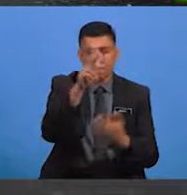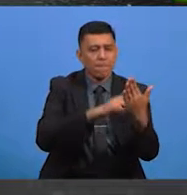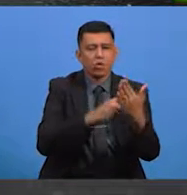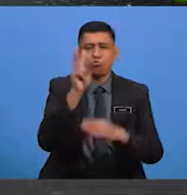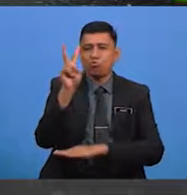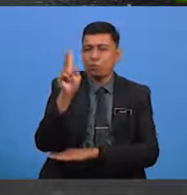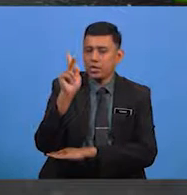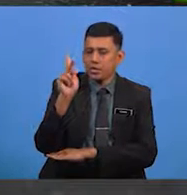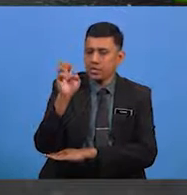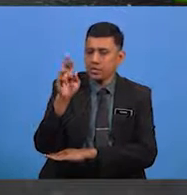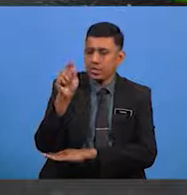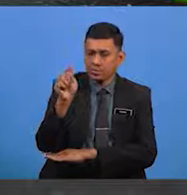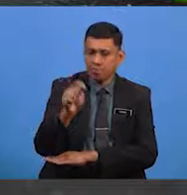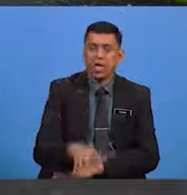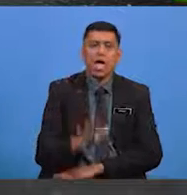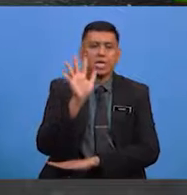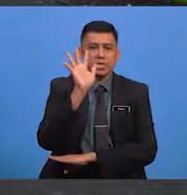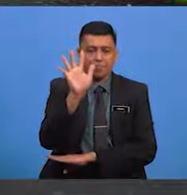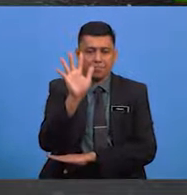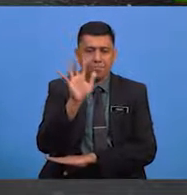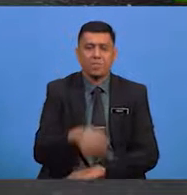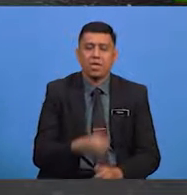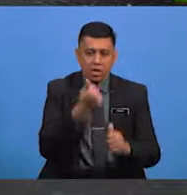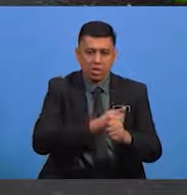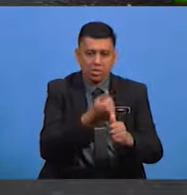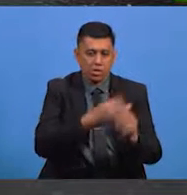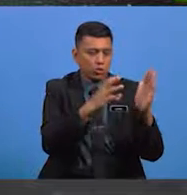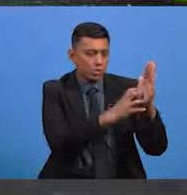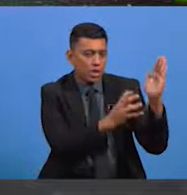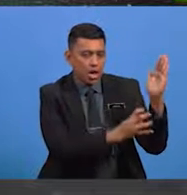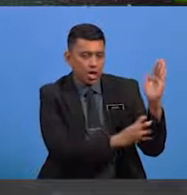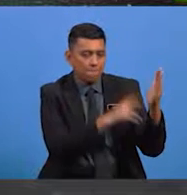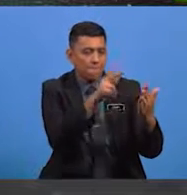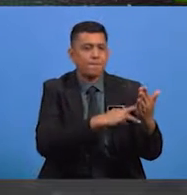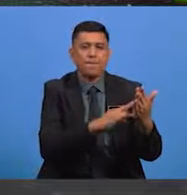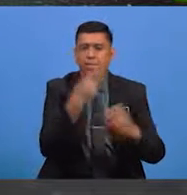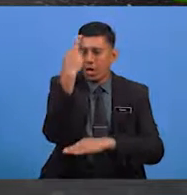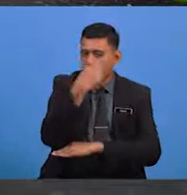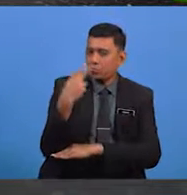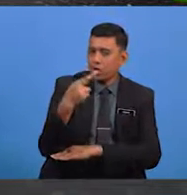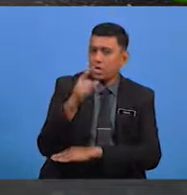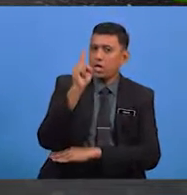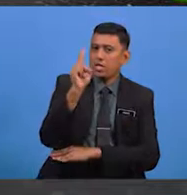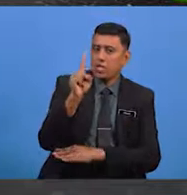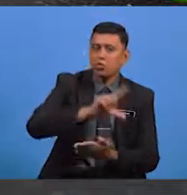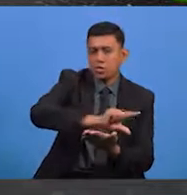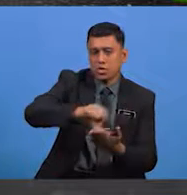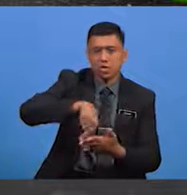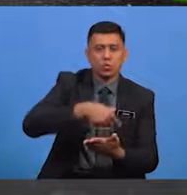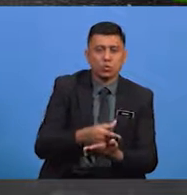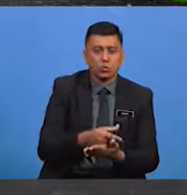Kelima, setiap rangkap pantun merupakan satu keseluruhan